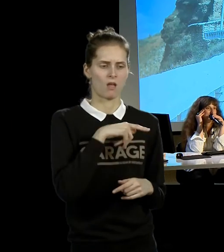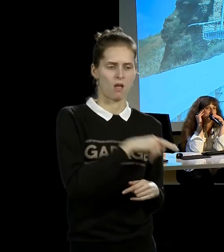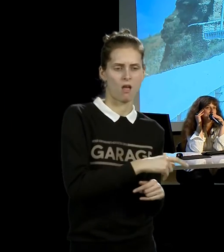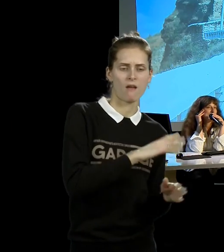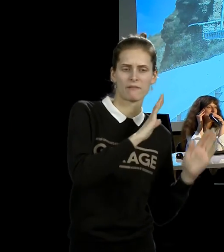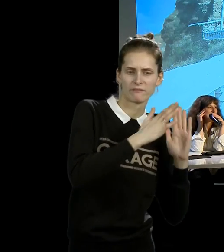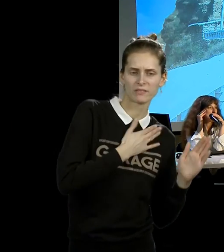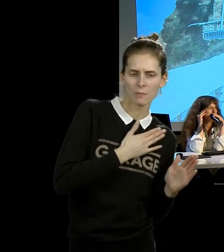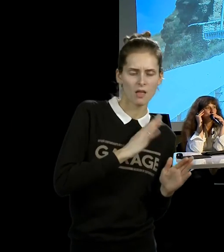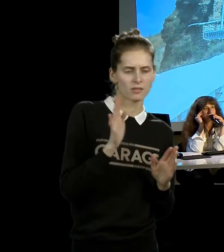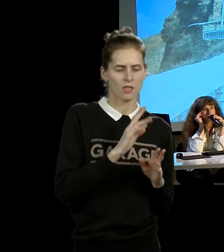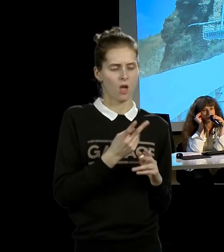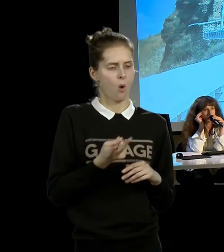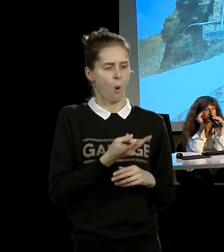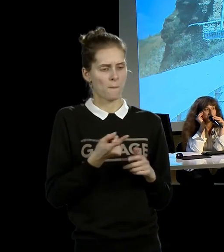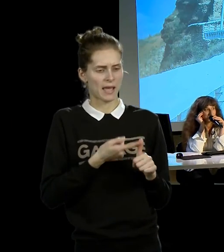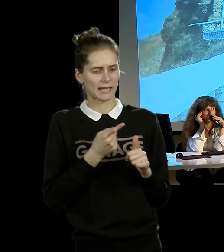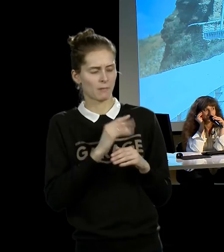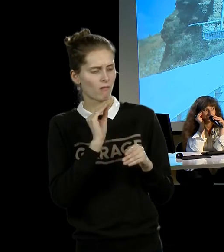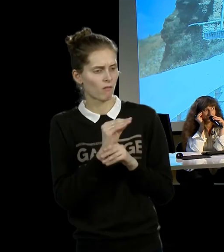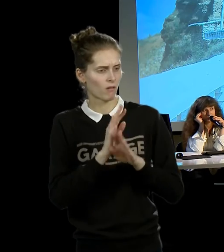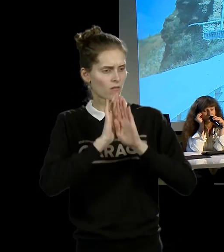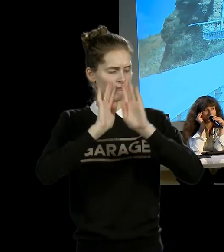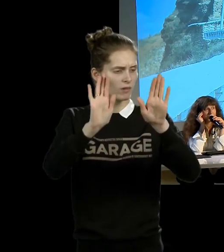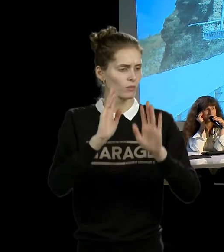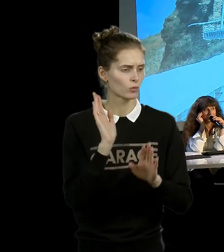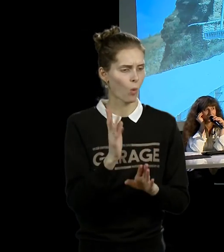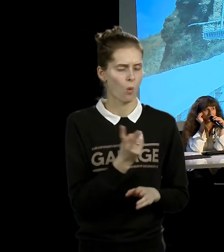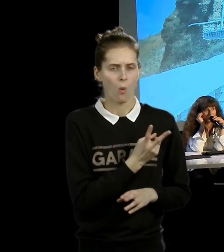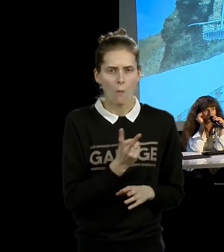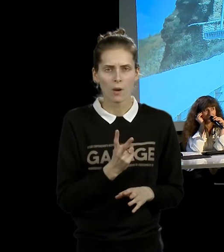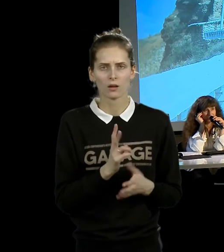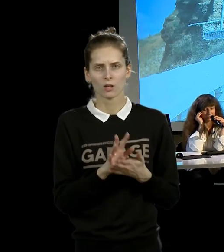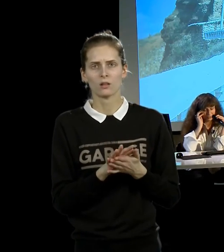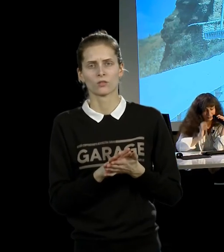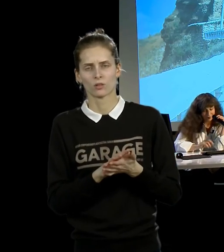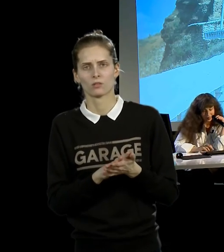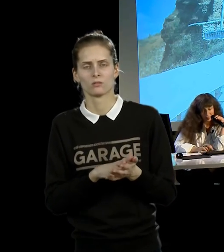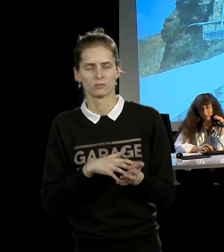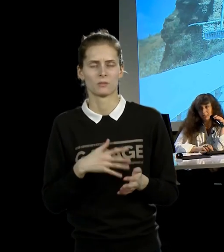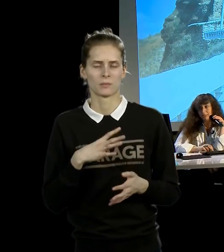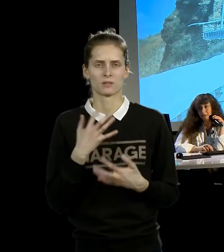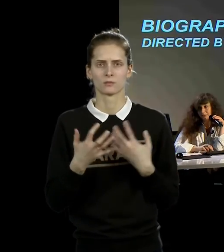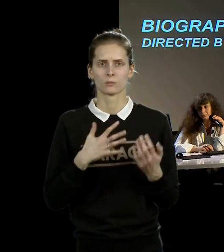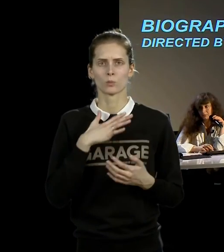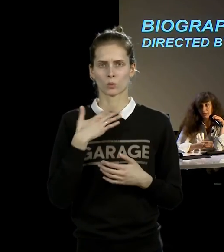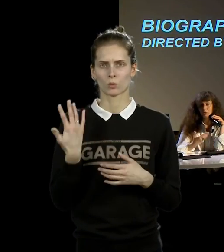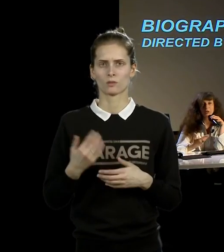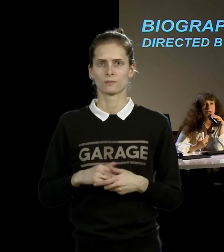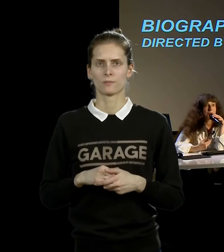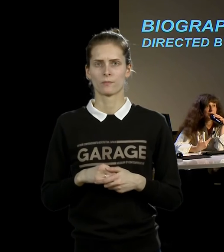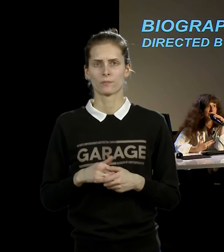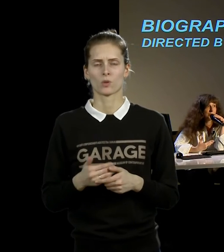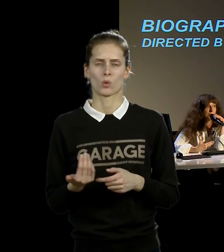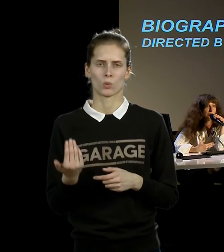под своим именем. У нее такая мучительная проза жизни, которая до сих пор продолжается, насколько я понимаю, в этой паре. И